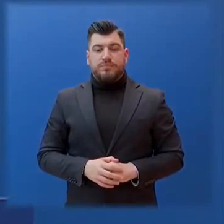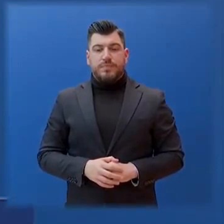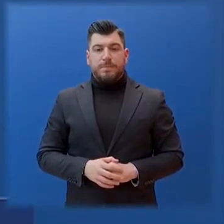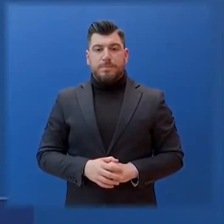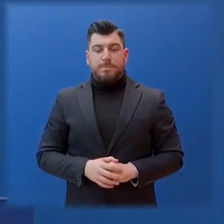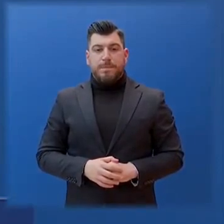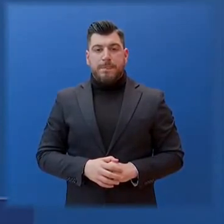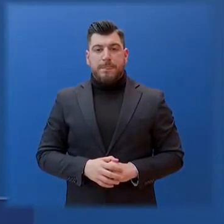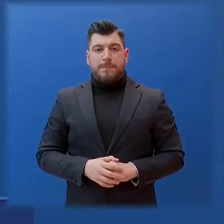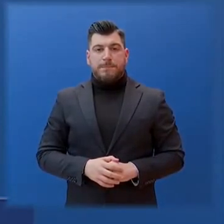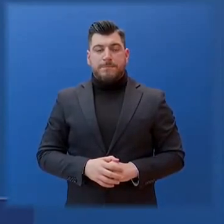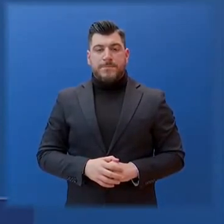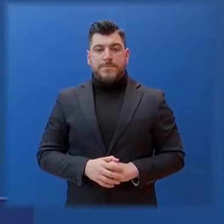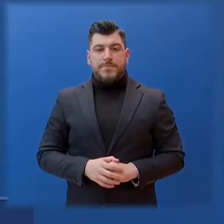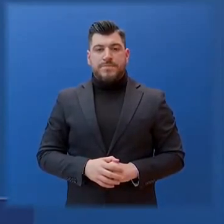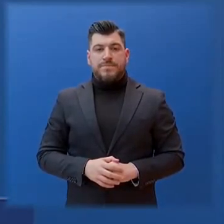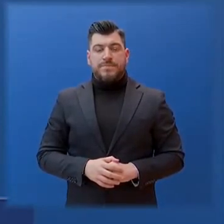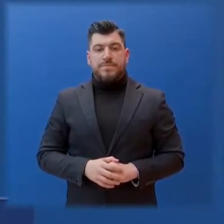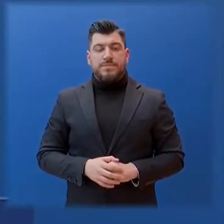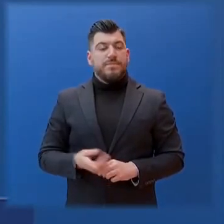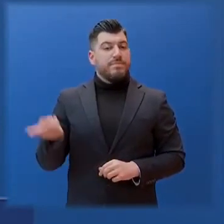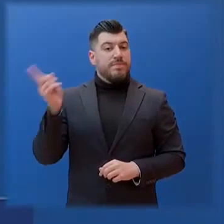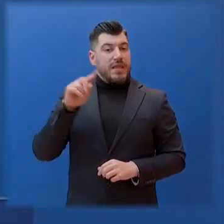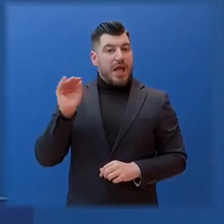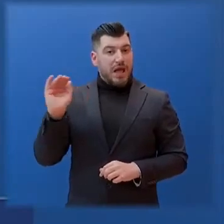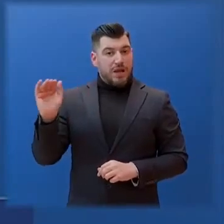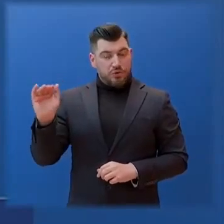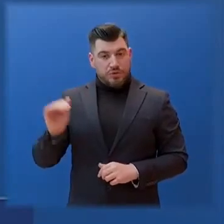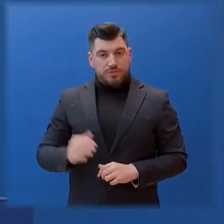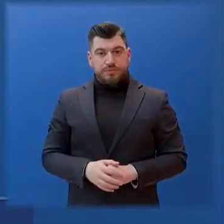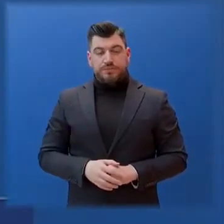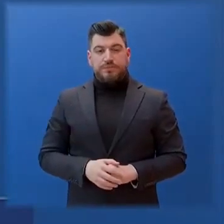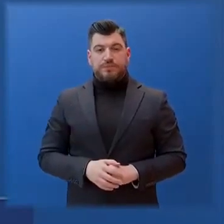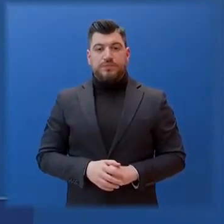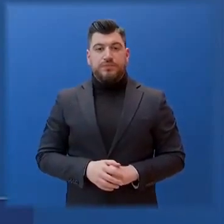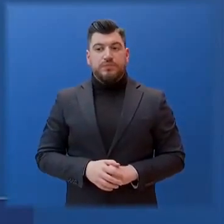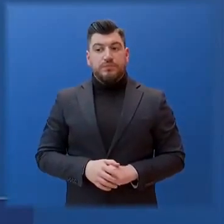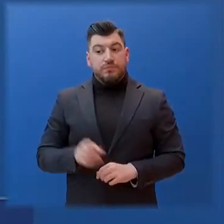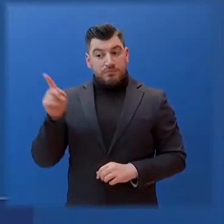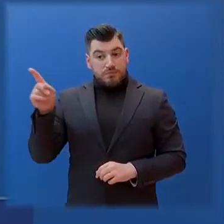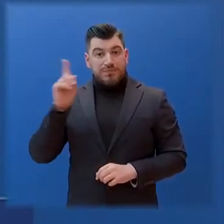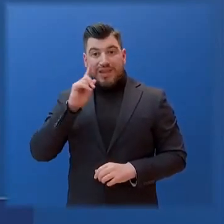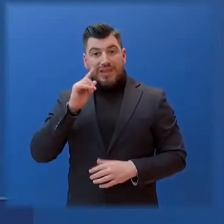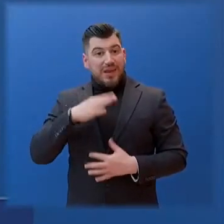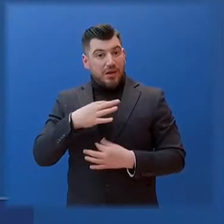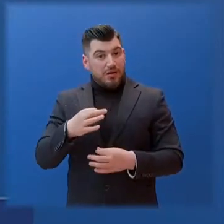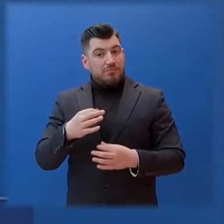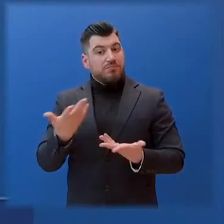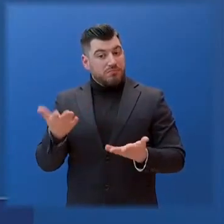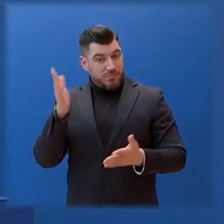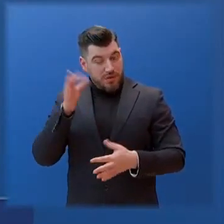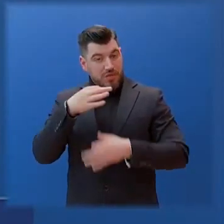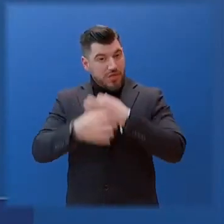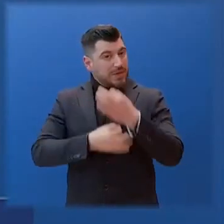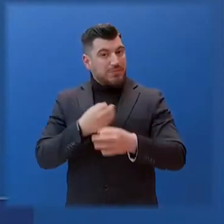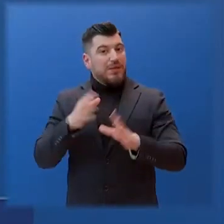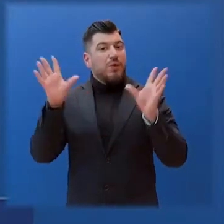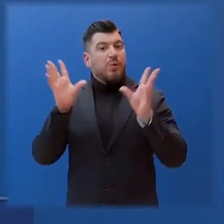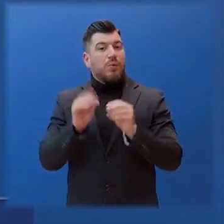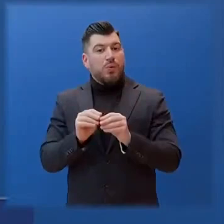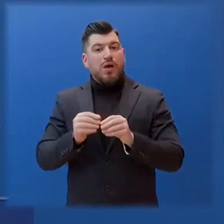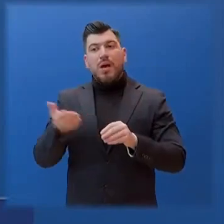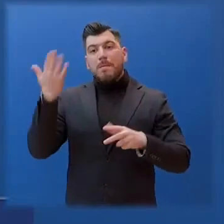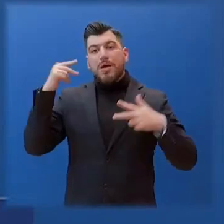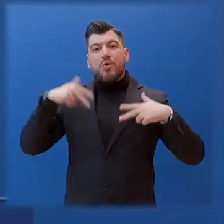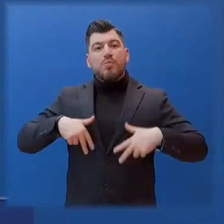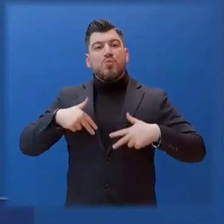Η ερώτηση του κύριου Γκουτζάνη είναι «Κυρία Εκπρόσωπα, έχετε κάποιο σχόλιο από την κυβέρνηση για τις δηλώσεις του πρώην Υπουργού Εργασίας Γιάννη